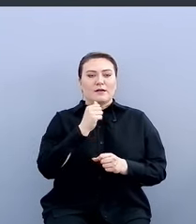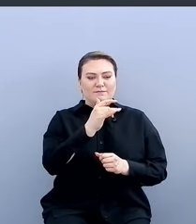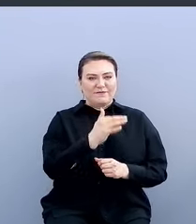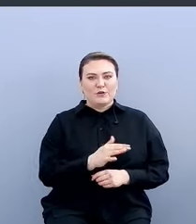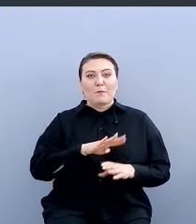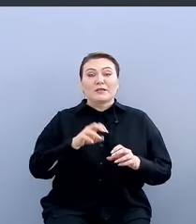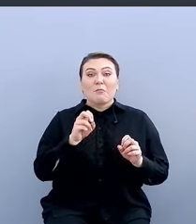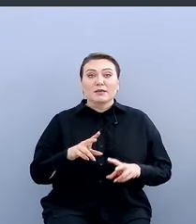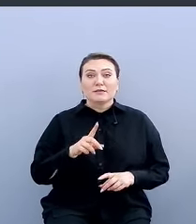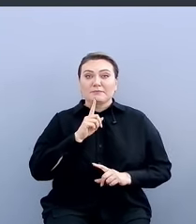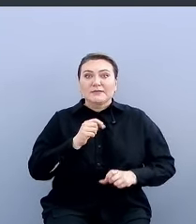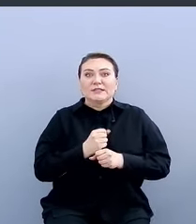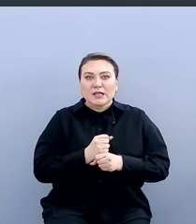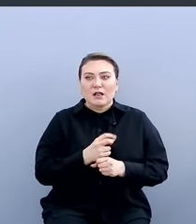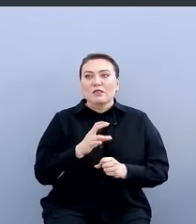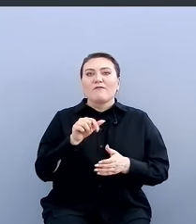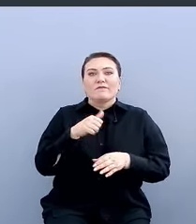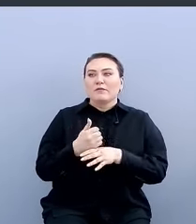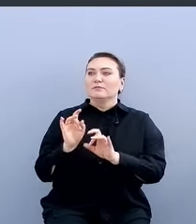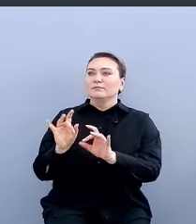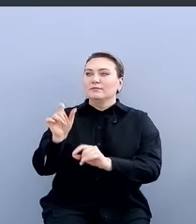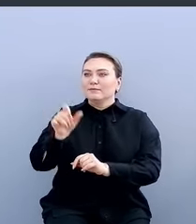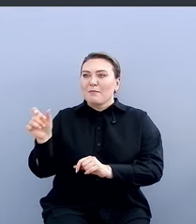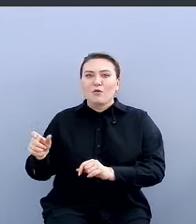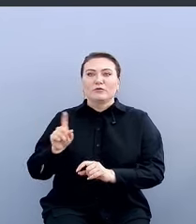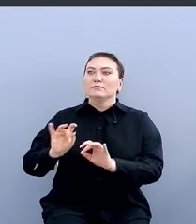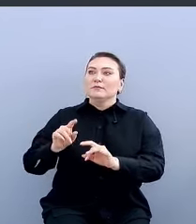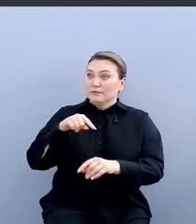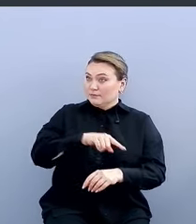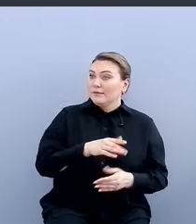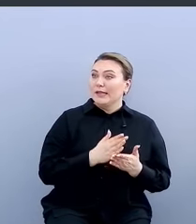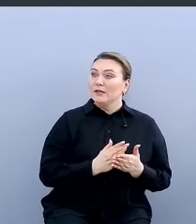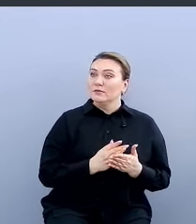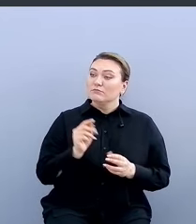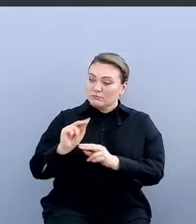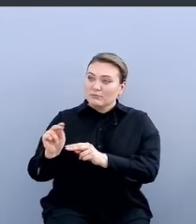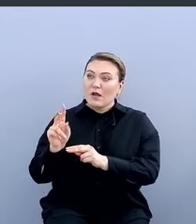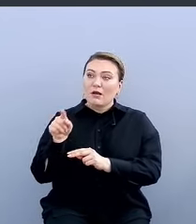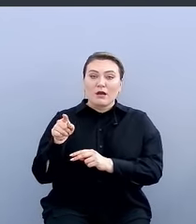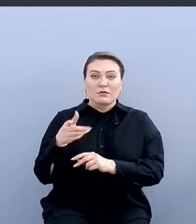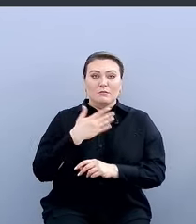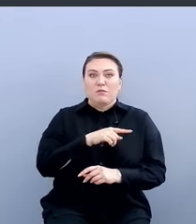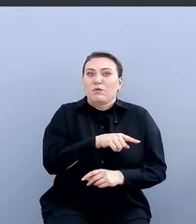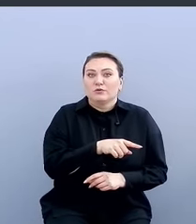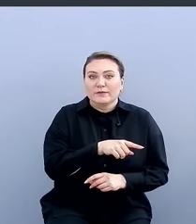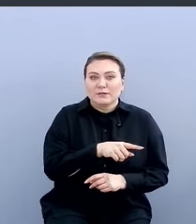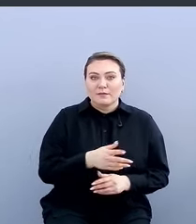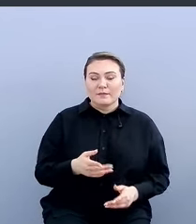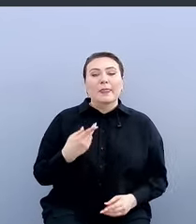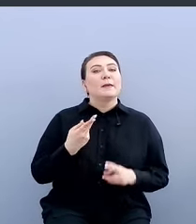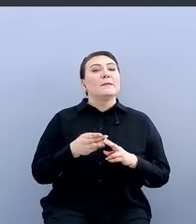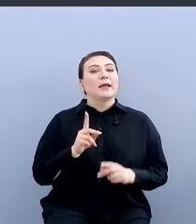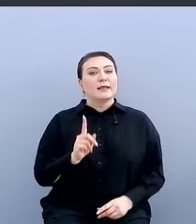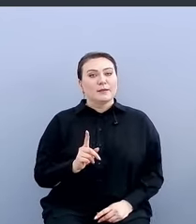но важно еще и объяснить пользователям, что они есть, и научить пользователей этими штуками пользоваться.